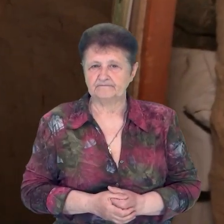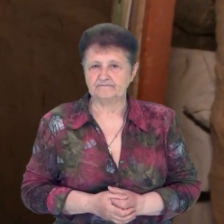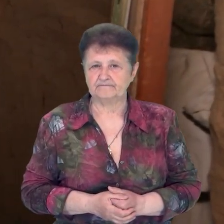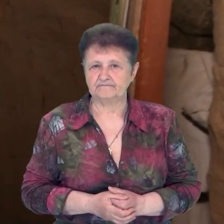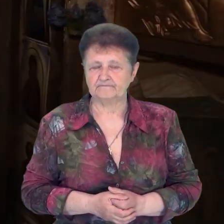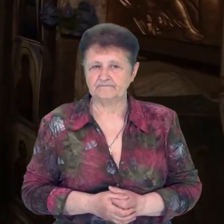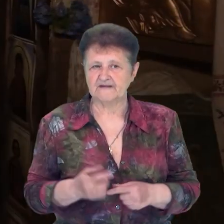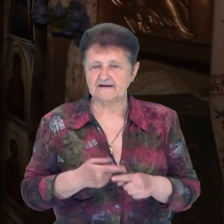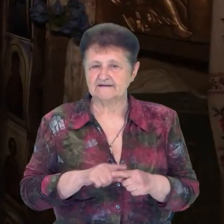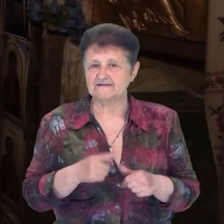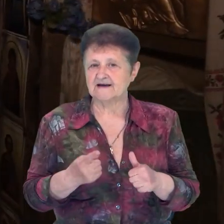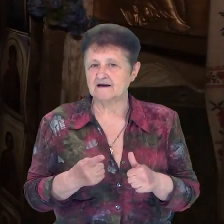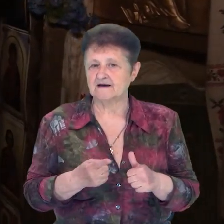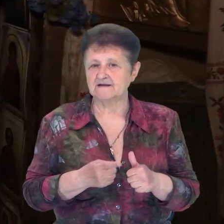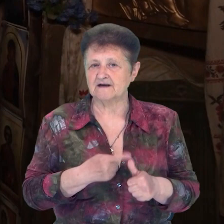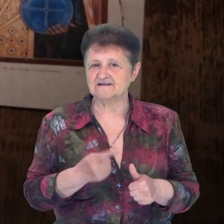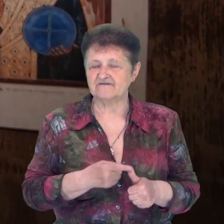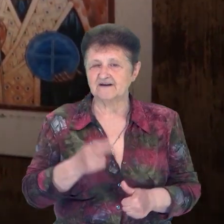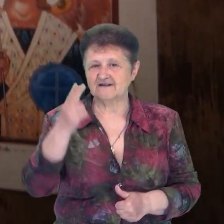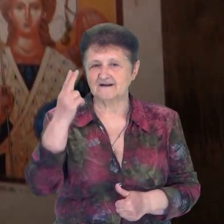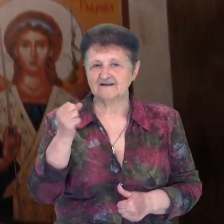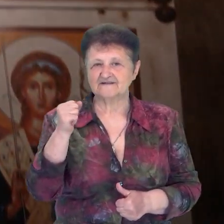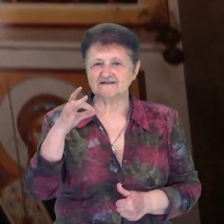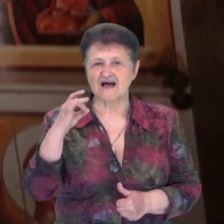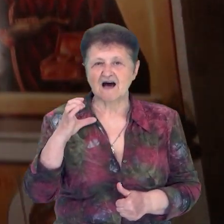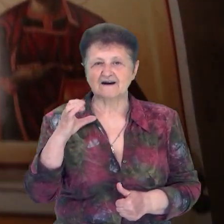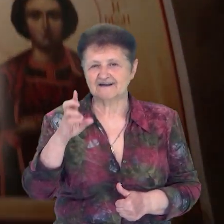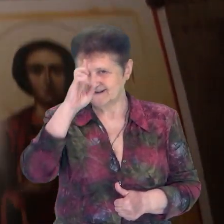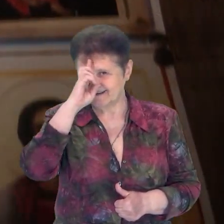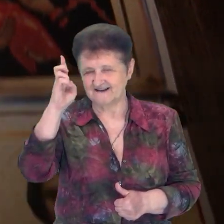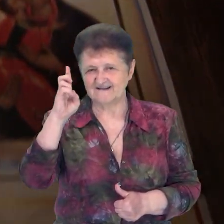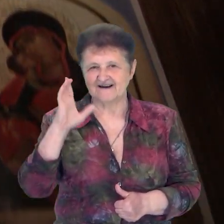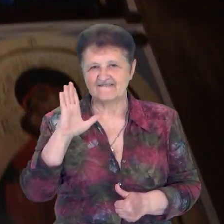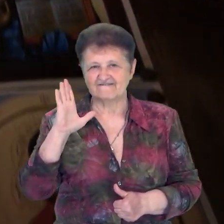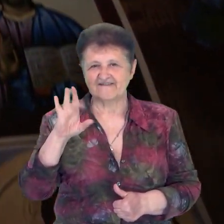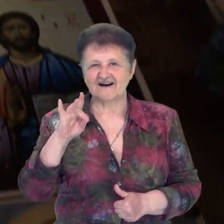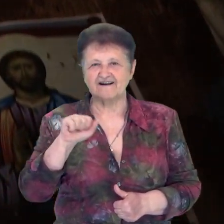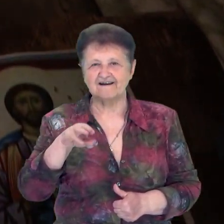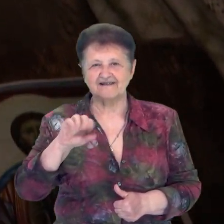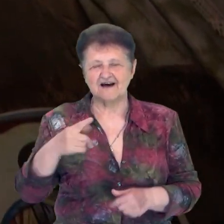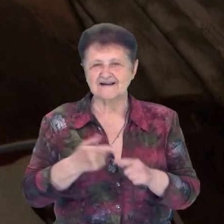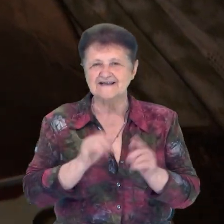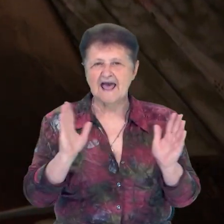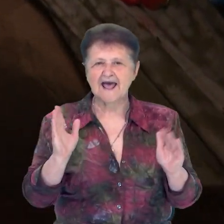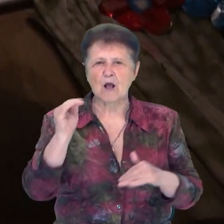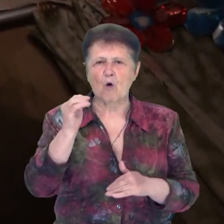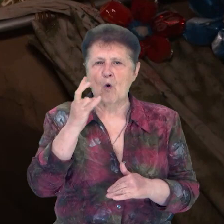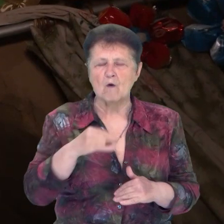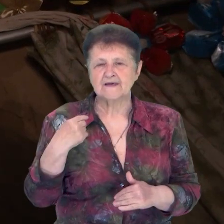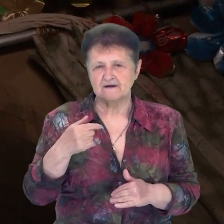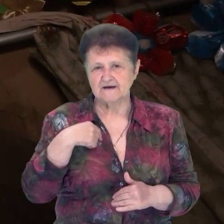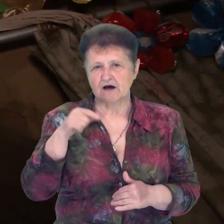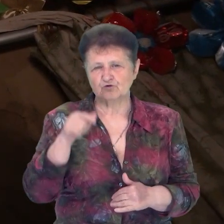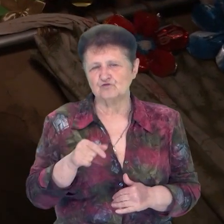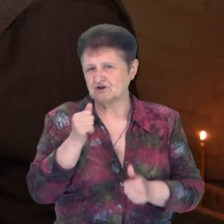«Це називається царський вратай. Фанера проста. А це іконочки. Я часто тут службу не